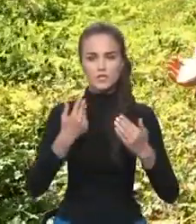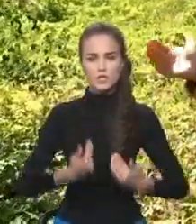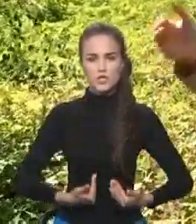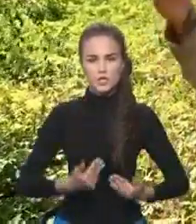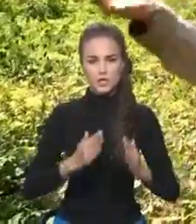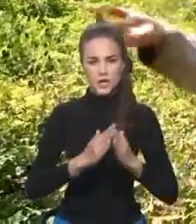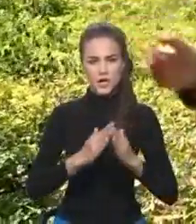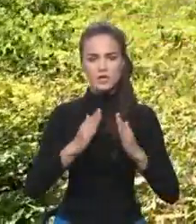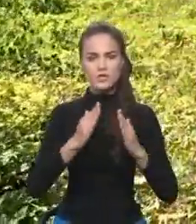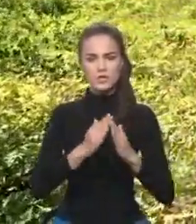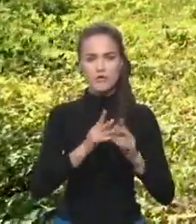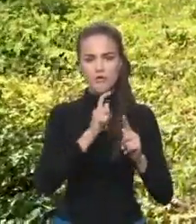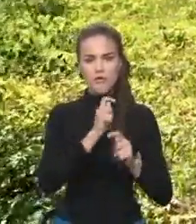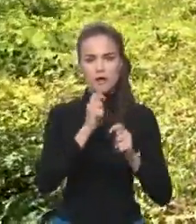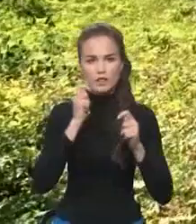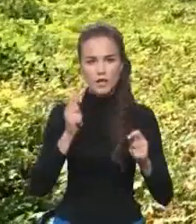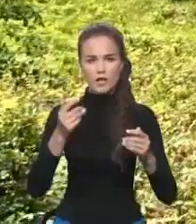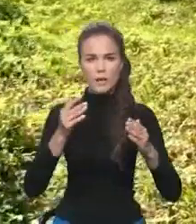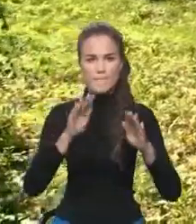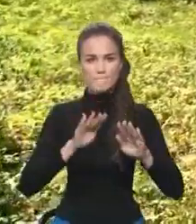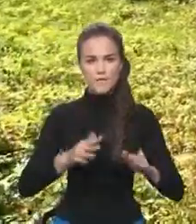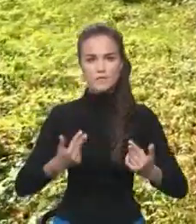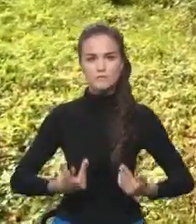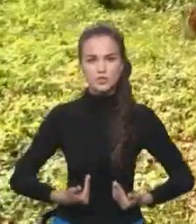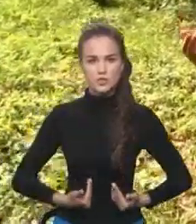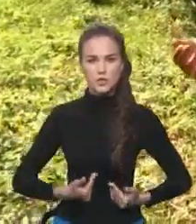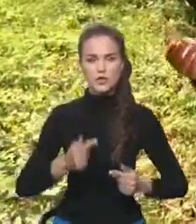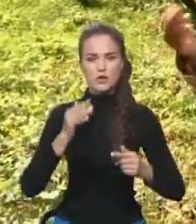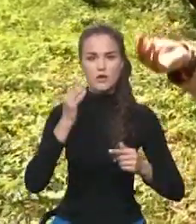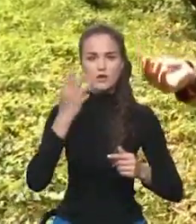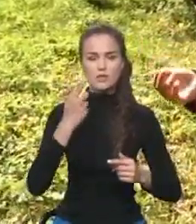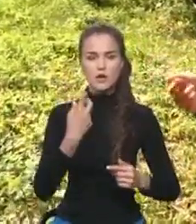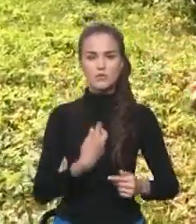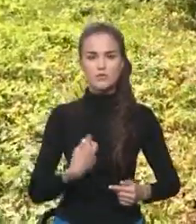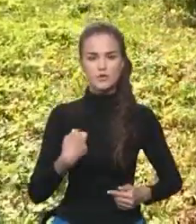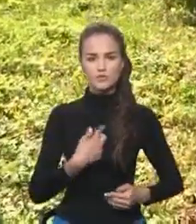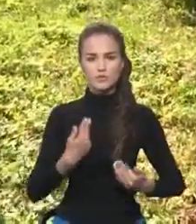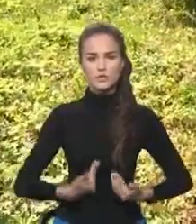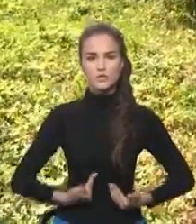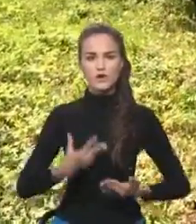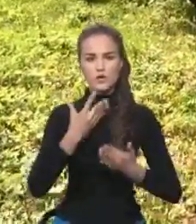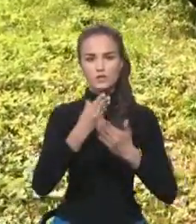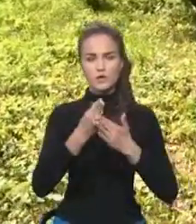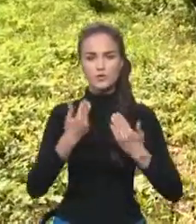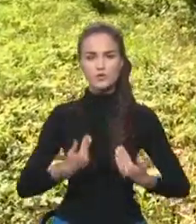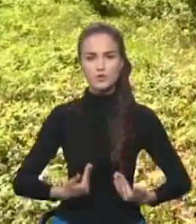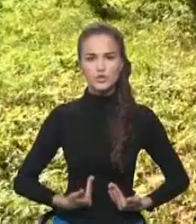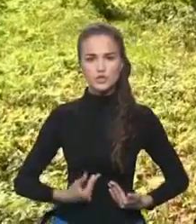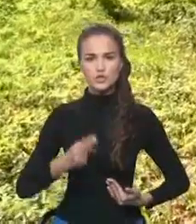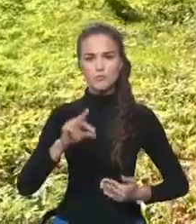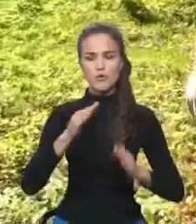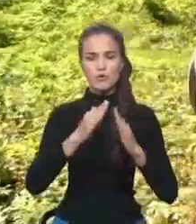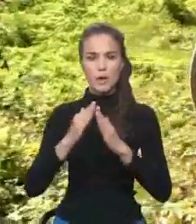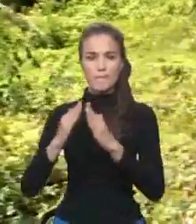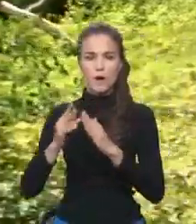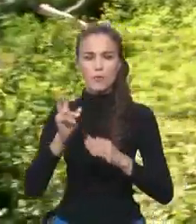отдали, ну, как бы местным жителям И когда он вернулся, он уже доживал свою жизнь, значит, по домам